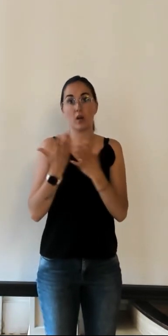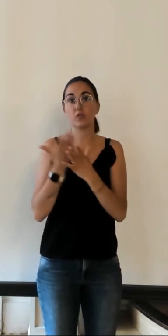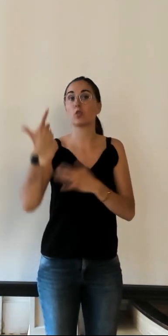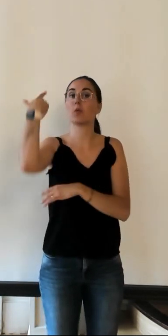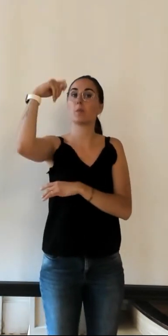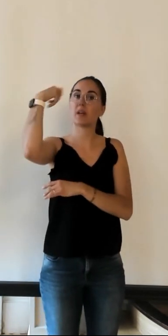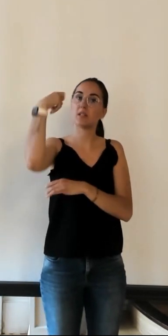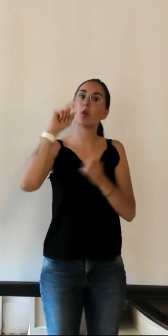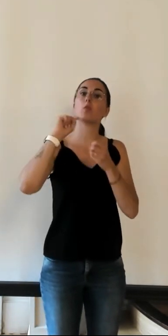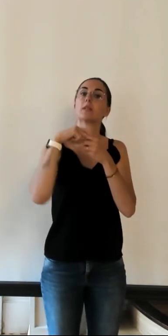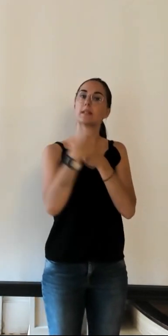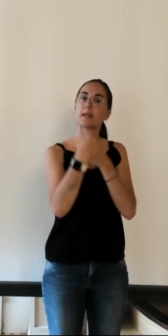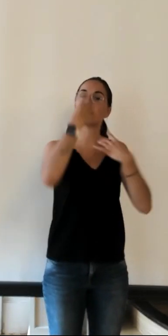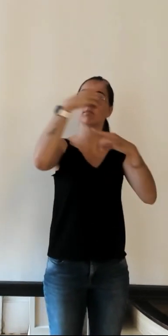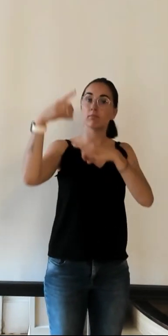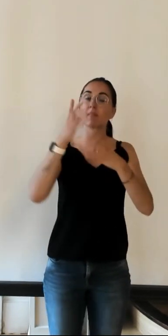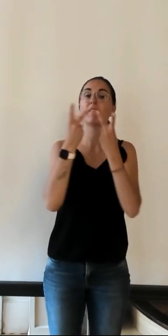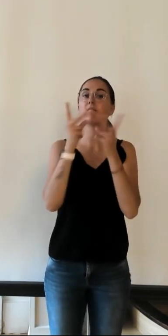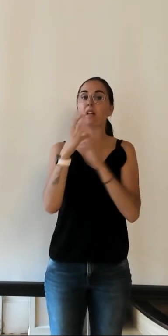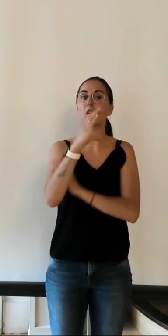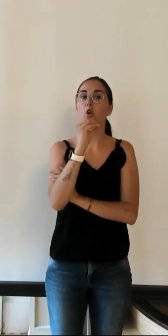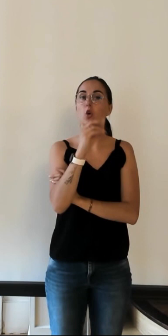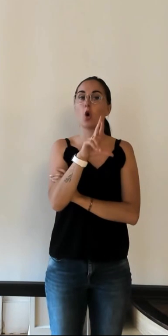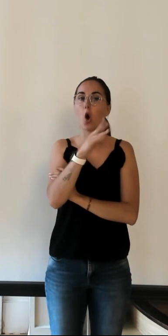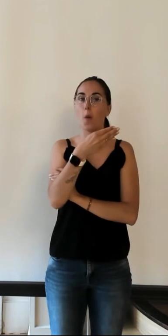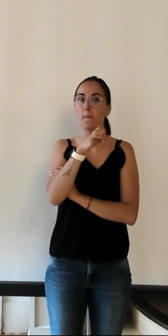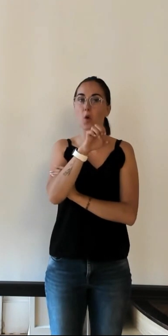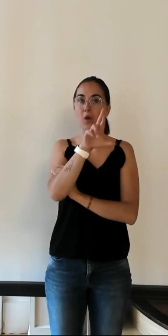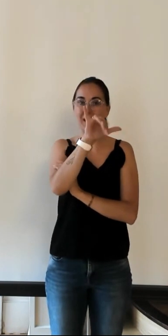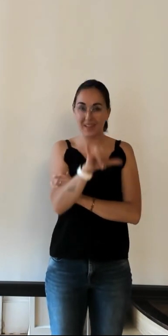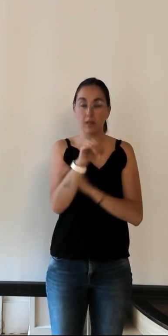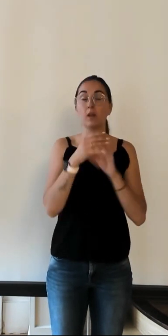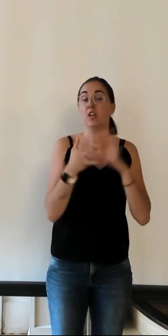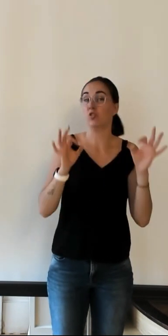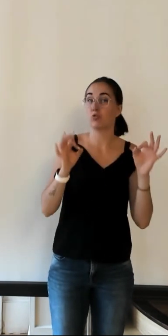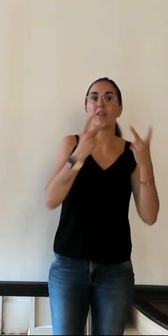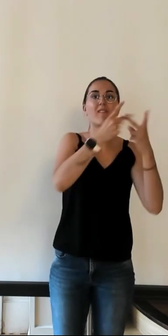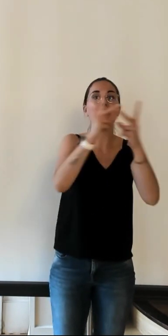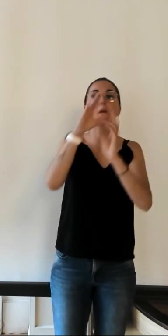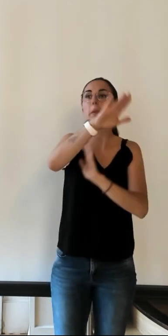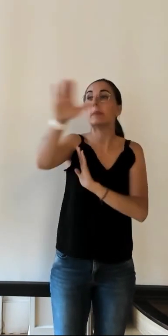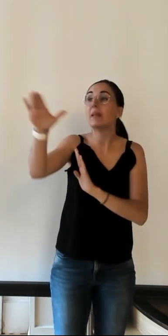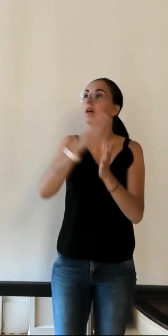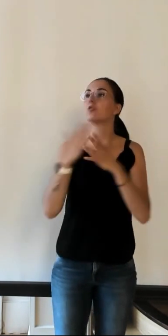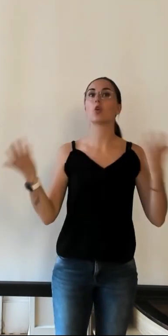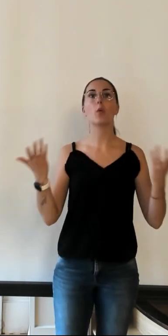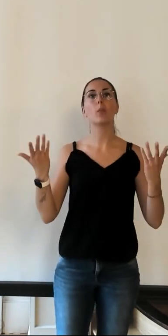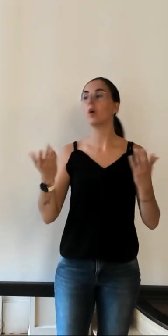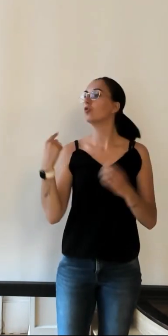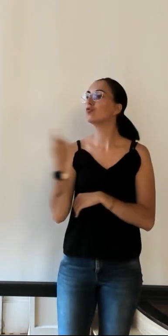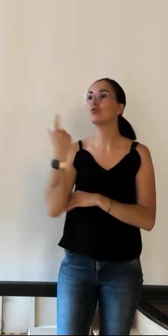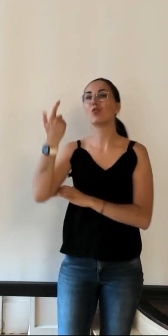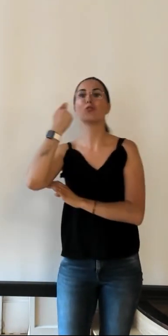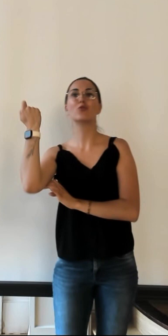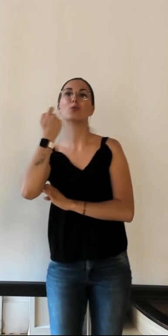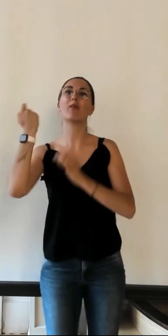un certain nombre de communes et effectivement quand on vente la Touraine la Touraine ce n'est pas que Tours c'est également tout le